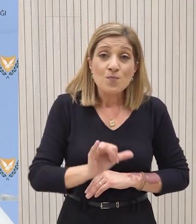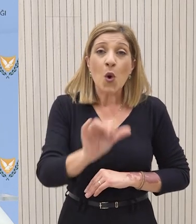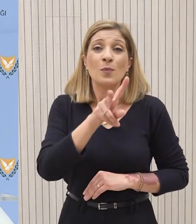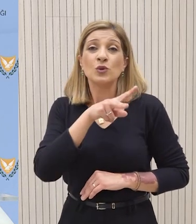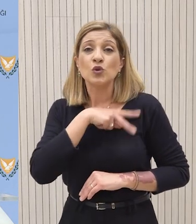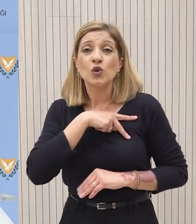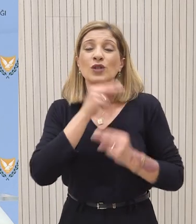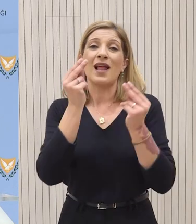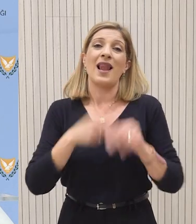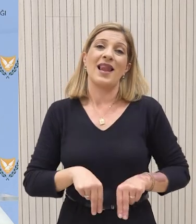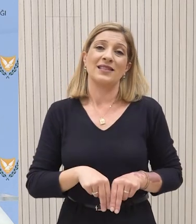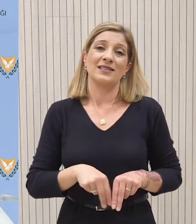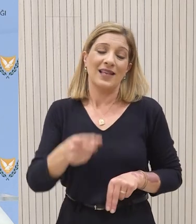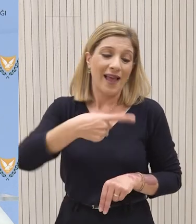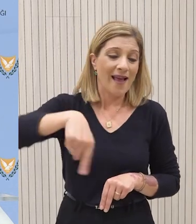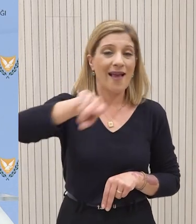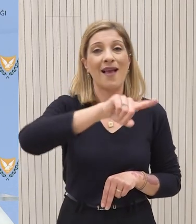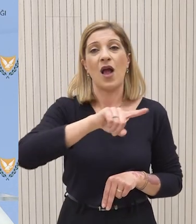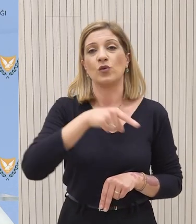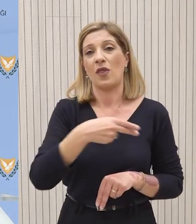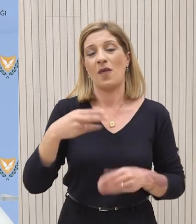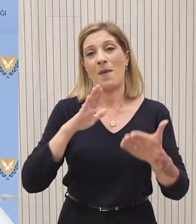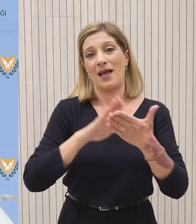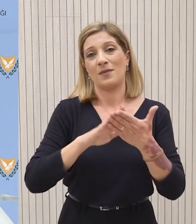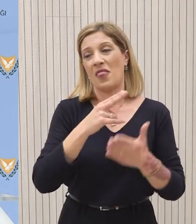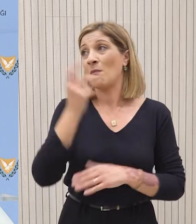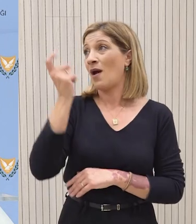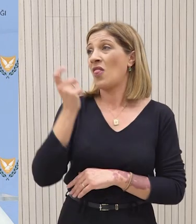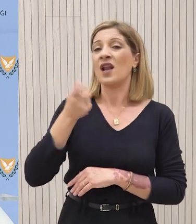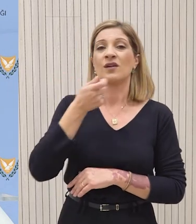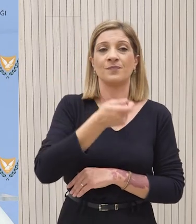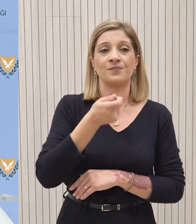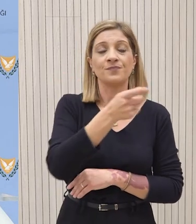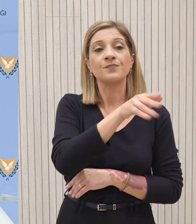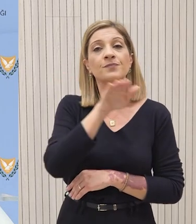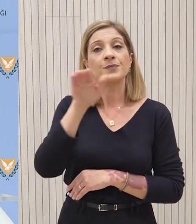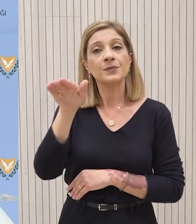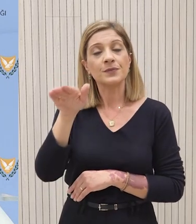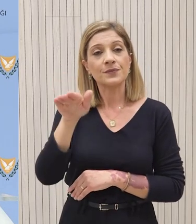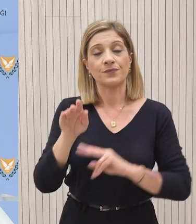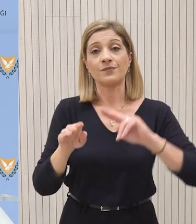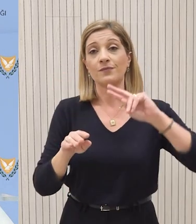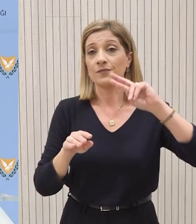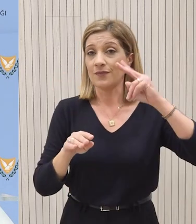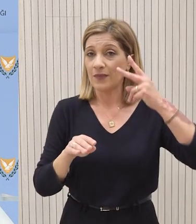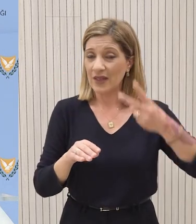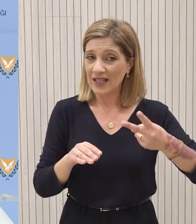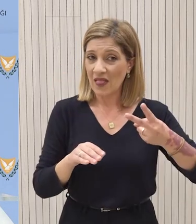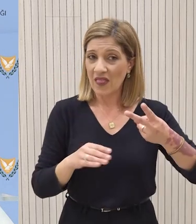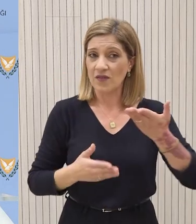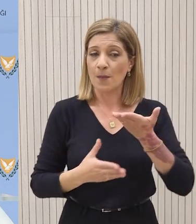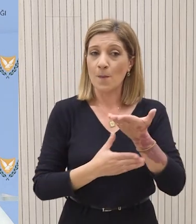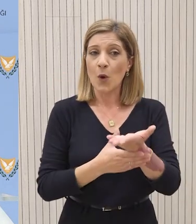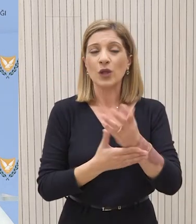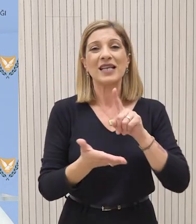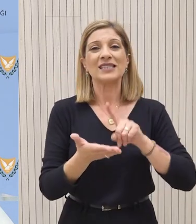οριστική, μια νυφάλια προσέγγιση ως προς την αντιμετώπιση των μιας εξυπηρετώνων τανίων. Κύριε Πρόεδρο, ενώψει και τη δεύτερη πρόταση